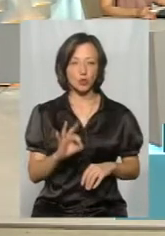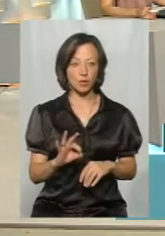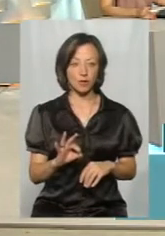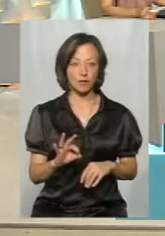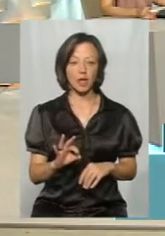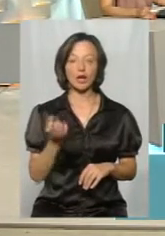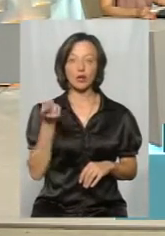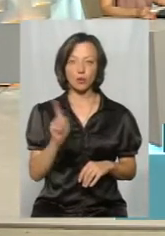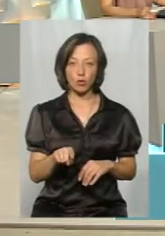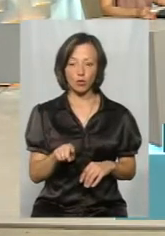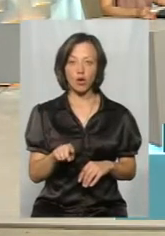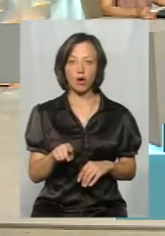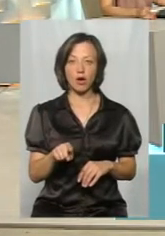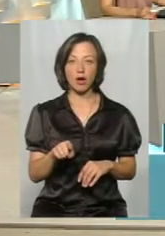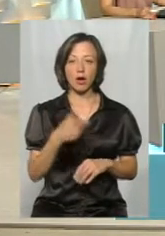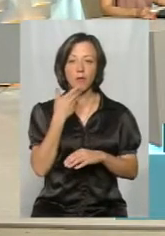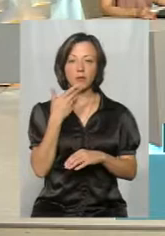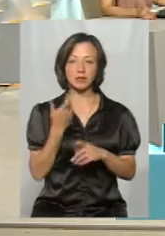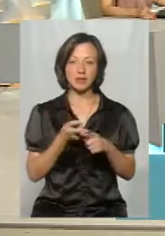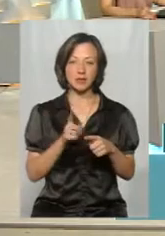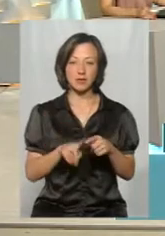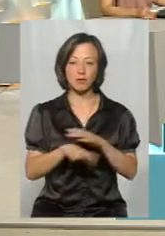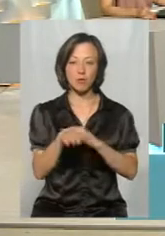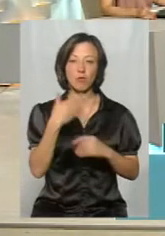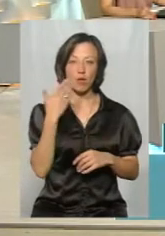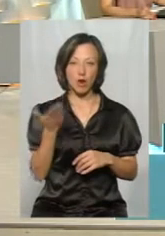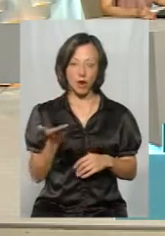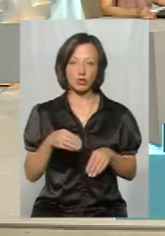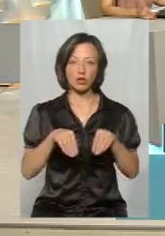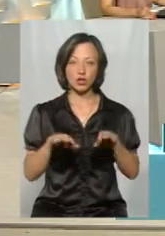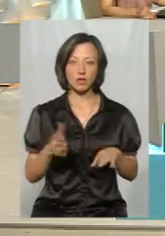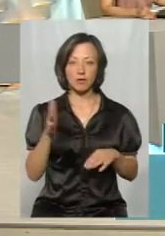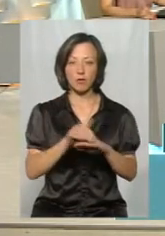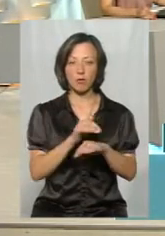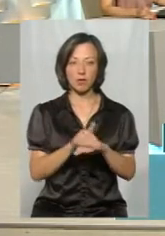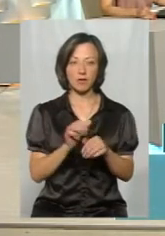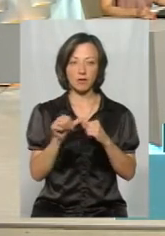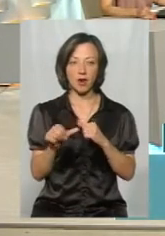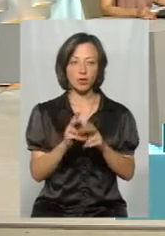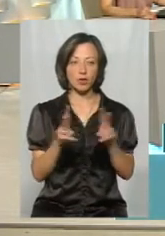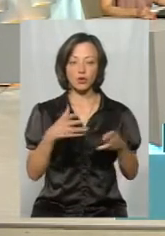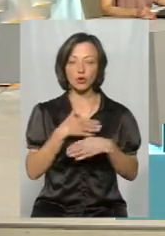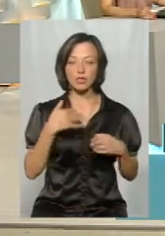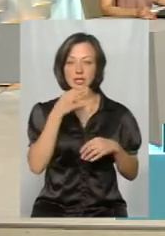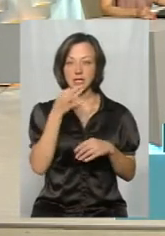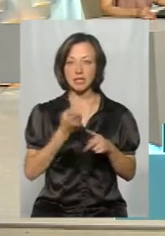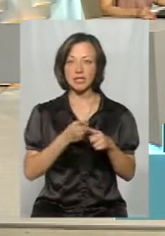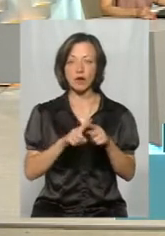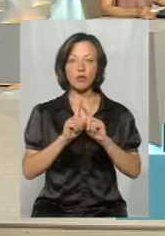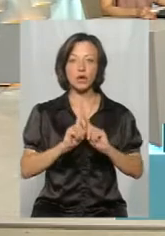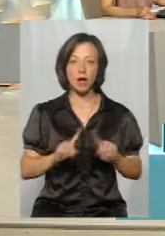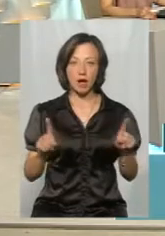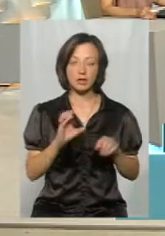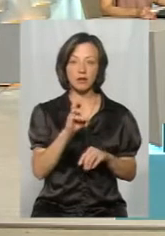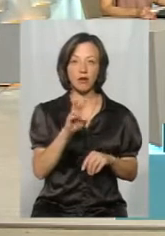І тому популярні оці рішення, безумовно популярні, давайте ми молодці виділили. А ніхто не хоче сказати, що це унікальна